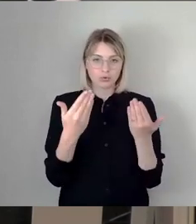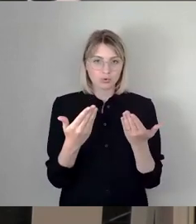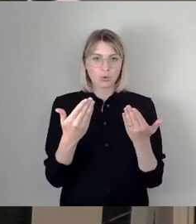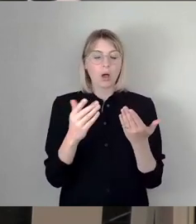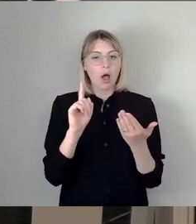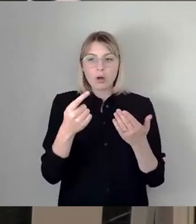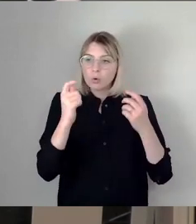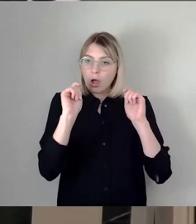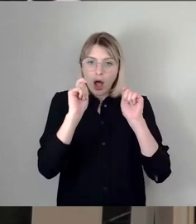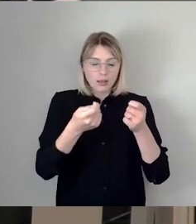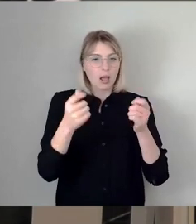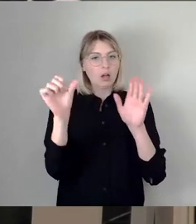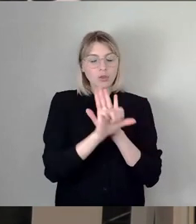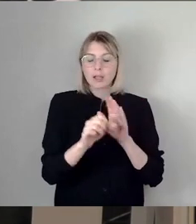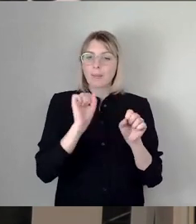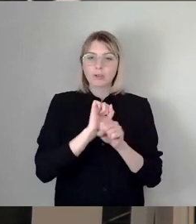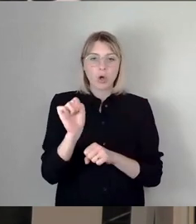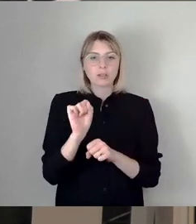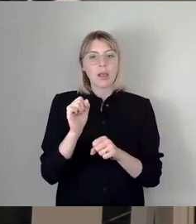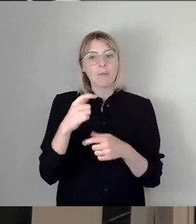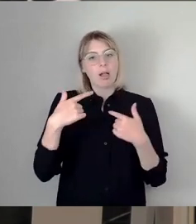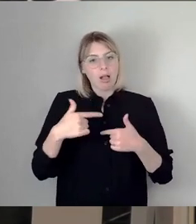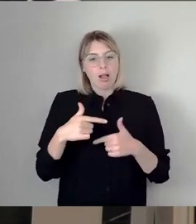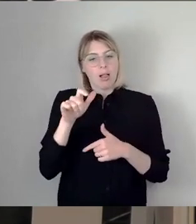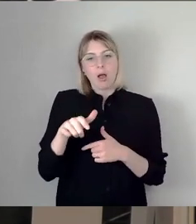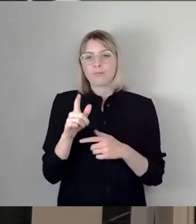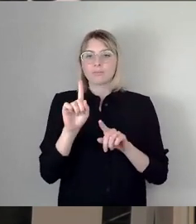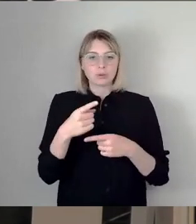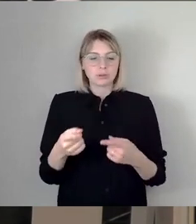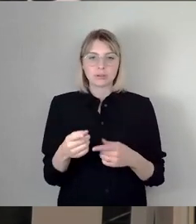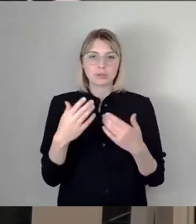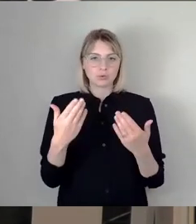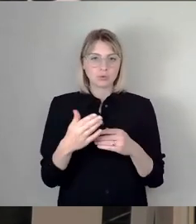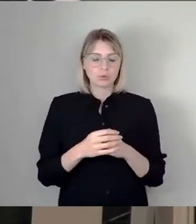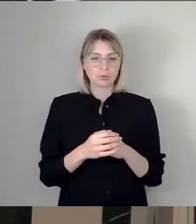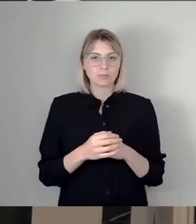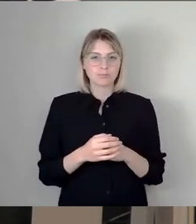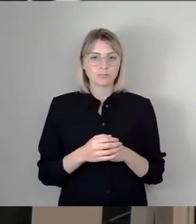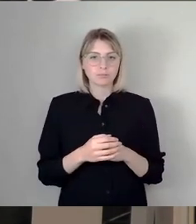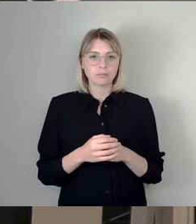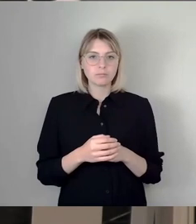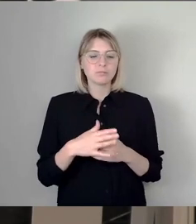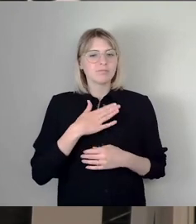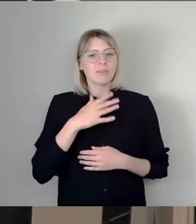lustig zu machen. Und es gibt wenig Anlass. Es gibt wenig Anlass zur Häme.